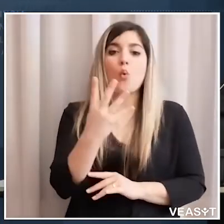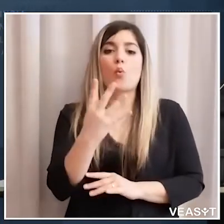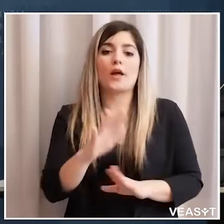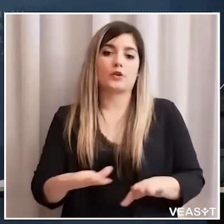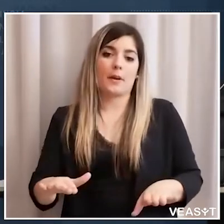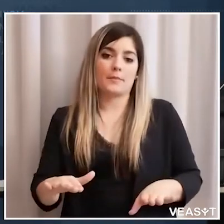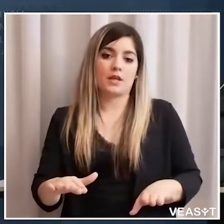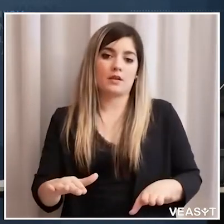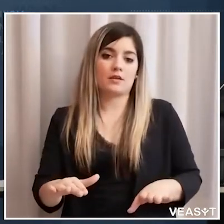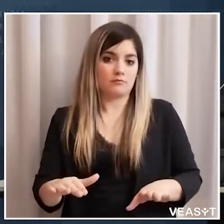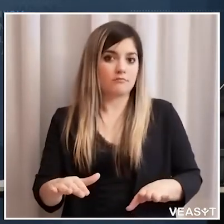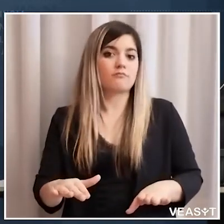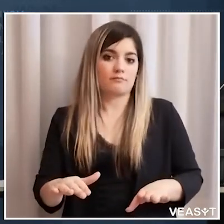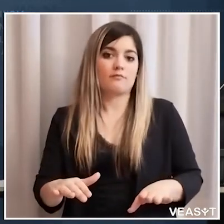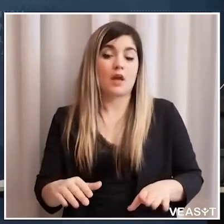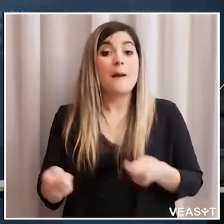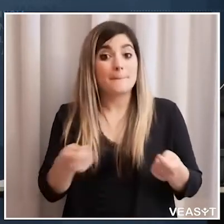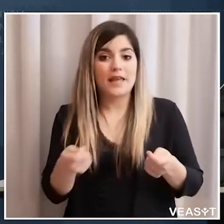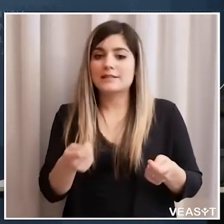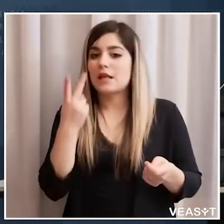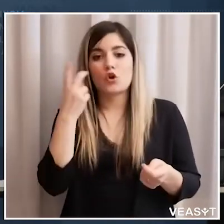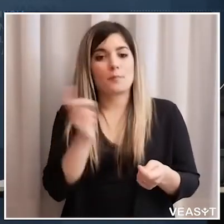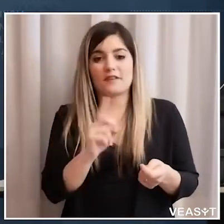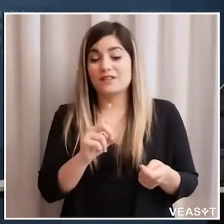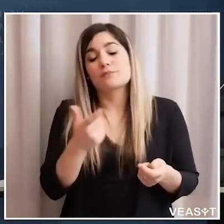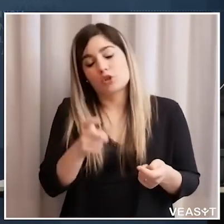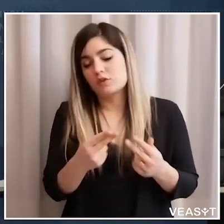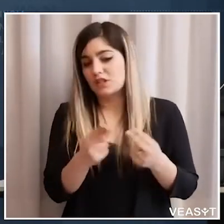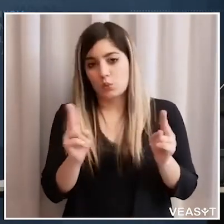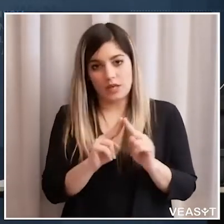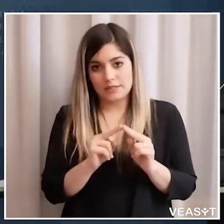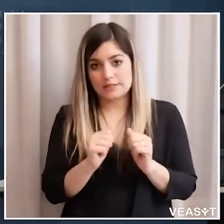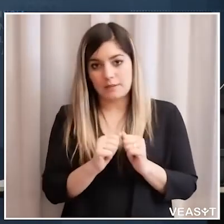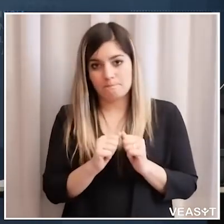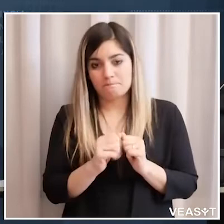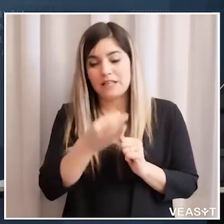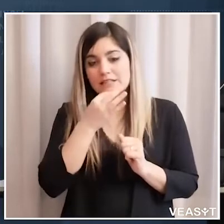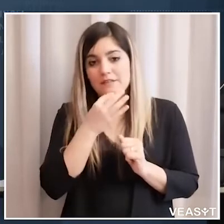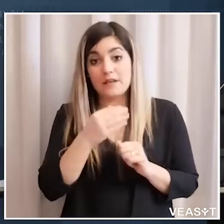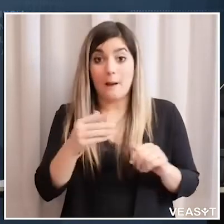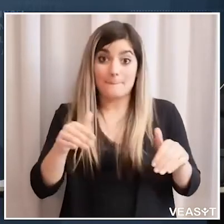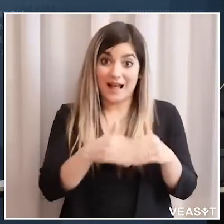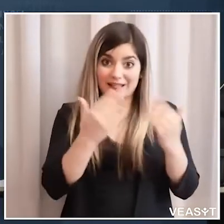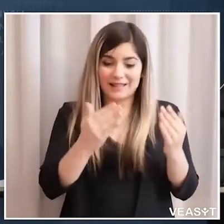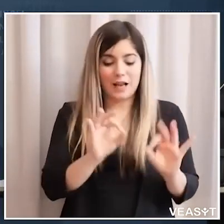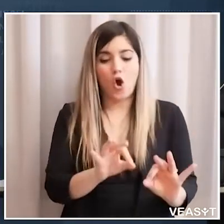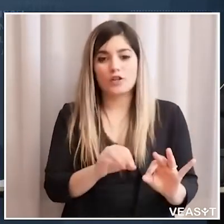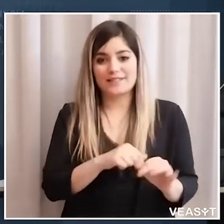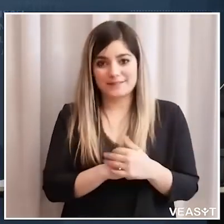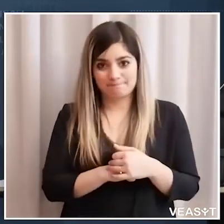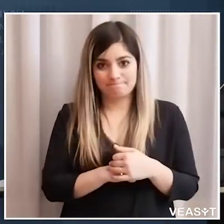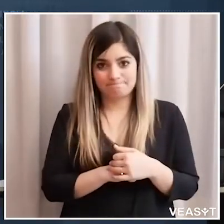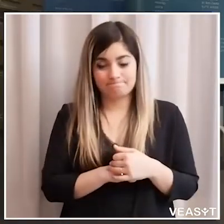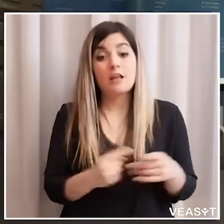bambini con un massimo di quattro bambini non è prevista la mensa sempre per motivi di sicurezza e quindi impegneremo la mattina per quanto